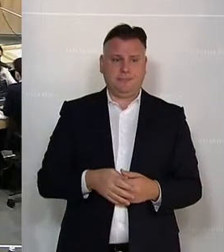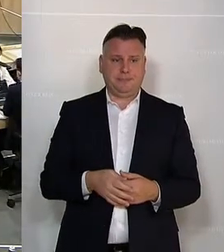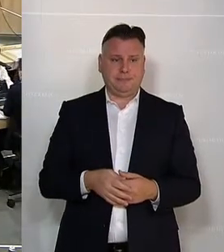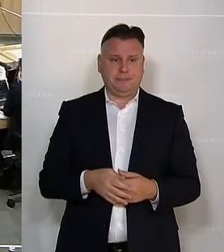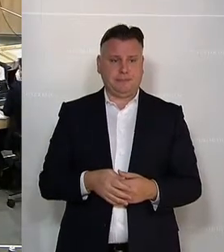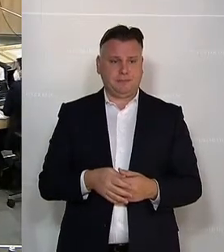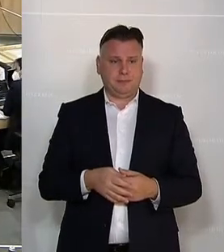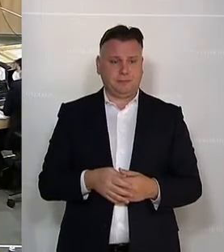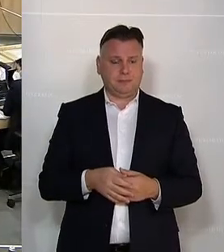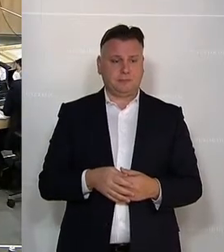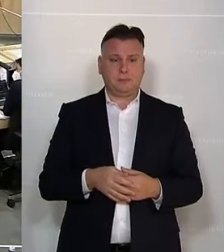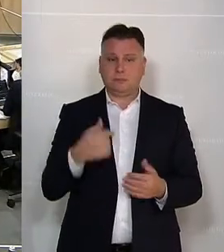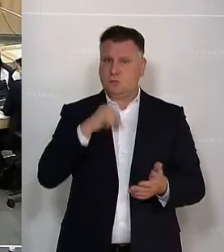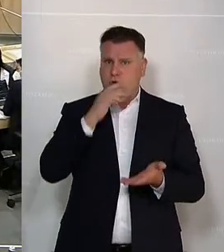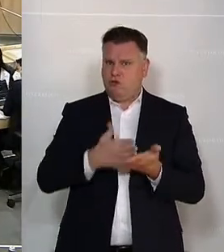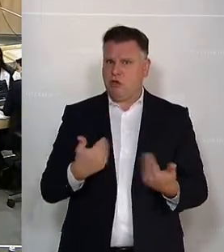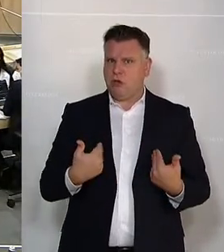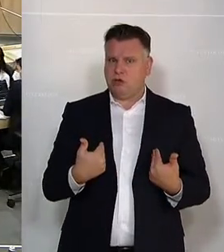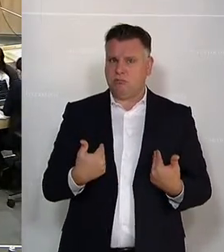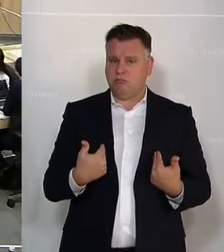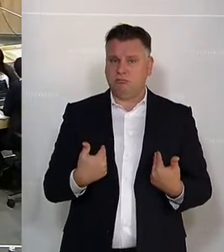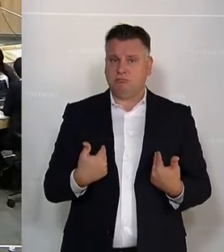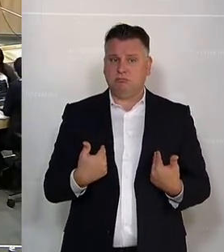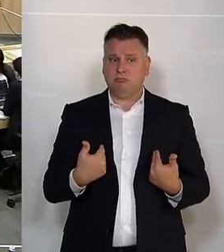Wir waren noch nicht fertig, ich glaube.